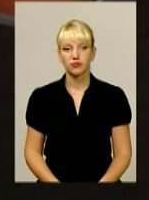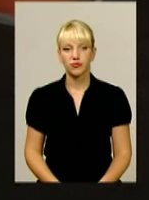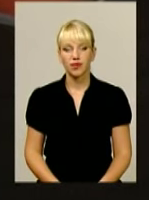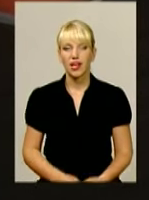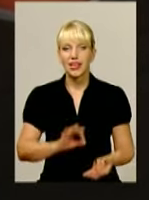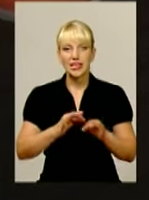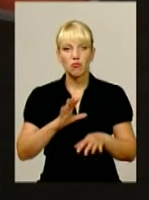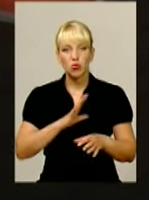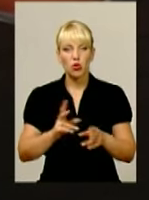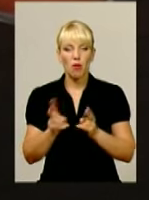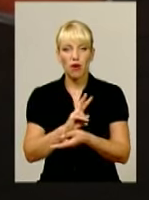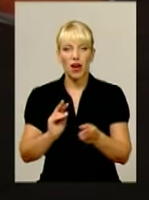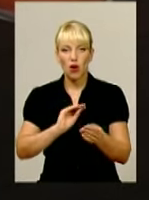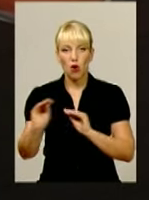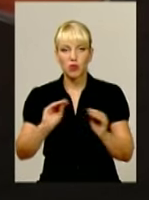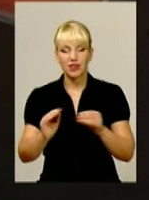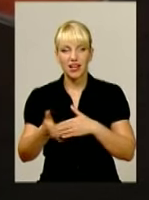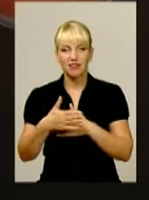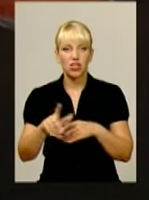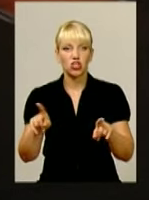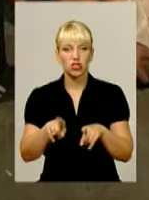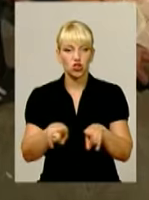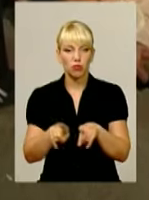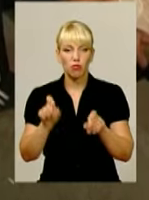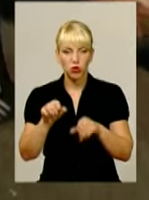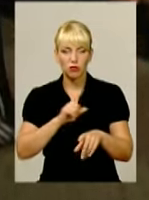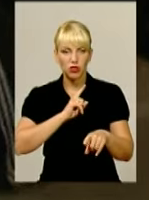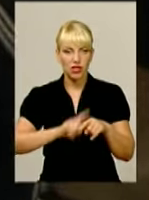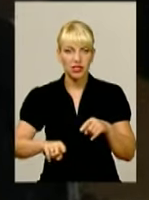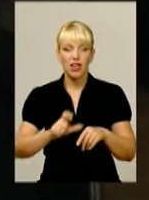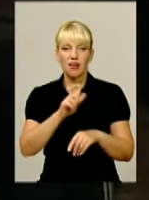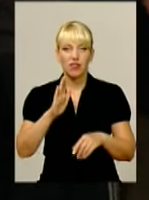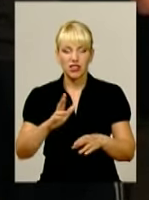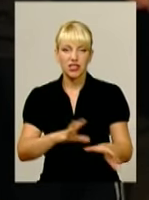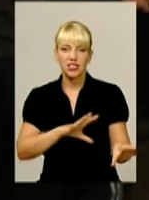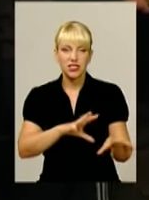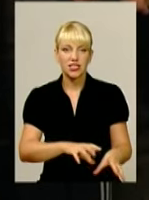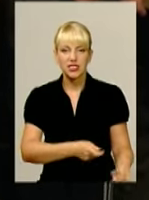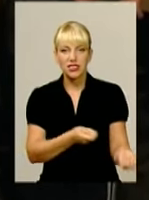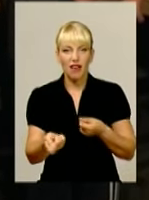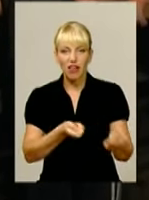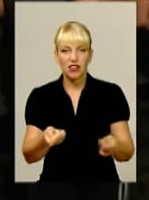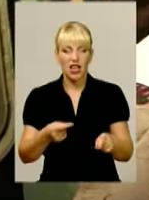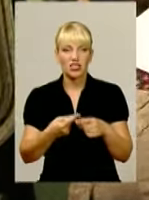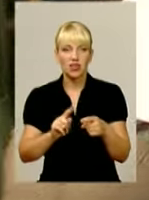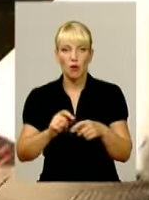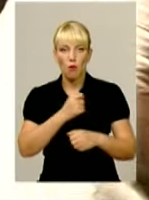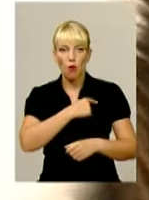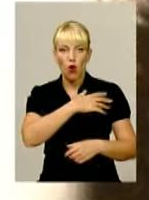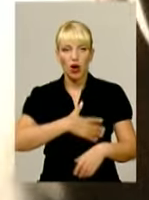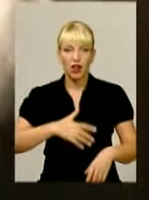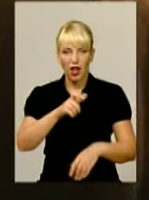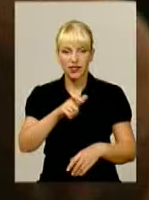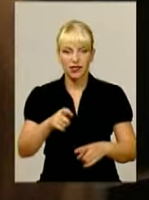Найскладніше було з переобладнанням дверей. Так, аби можна було за лічні хвилини завантажити поранених. Броньована машина здатна витримати